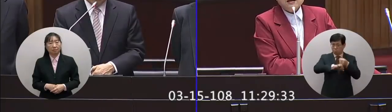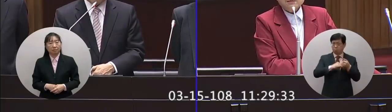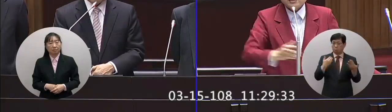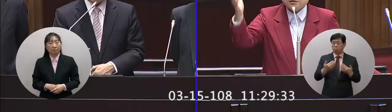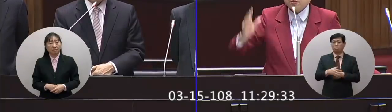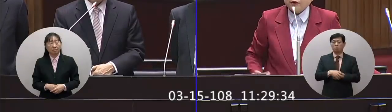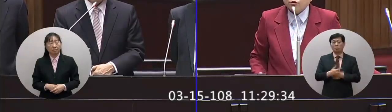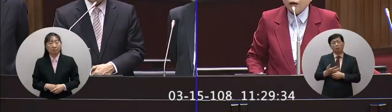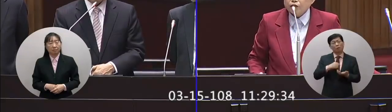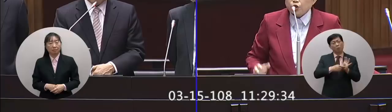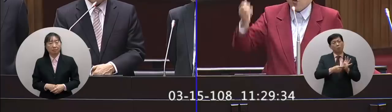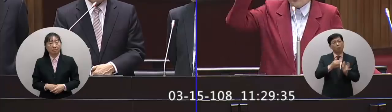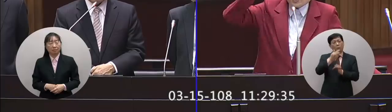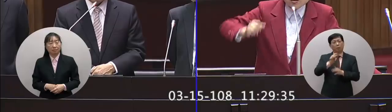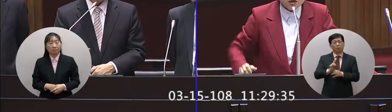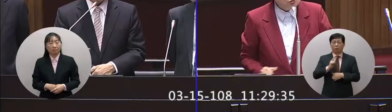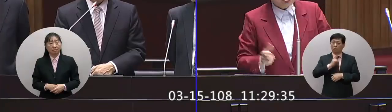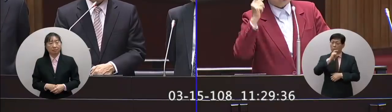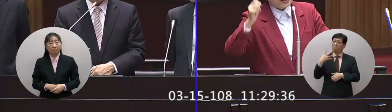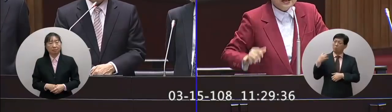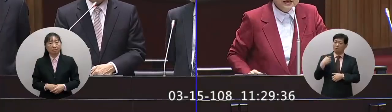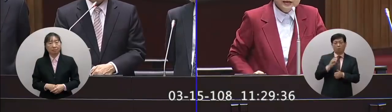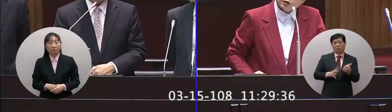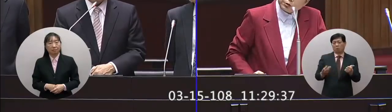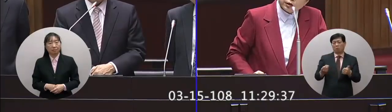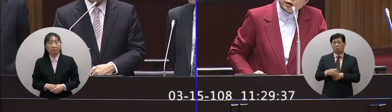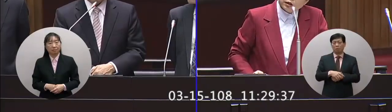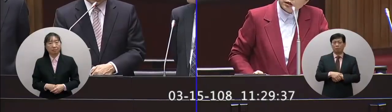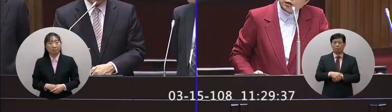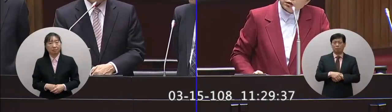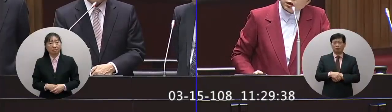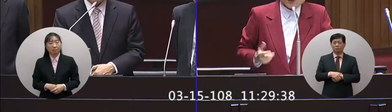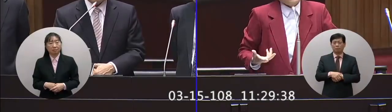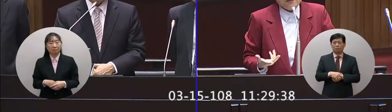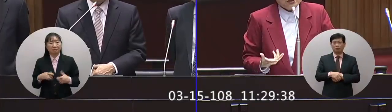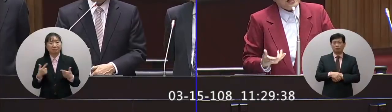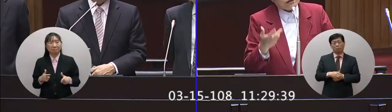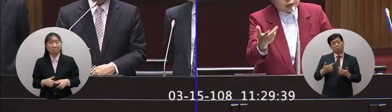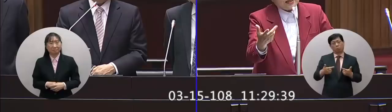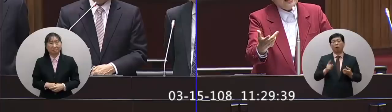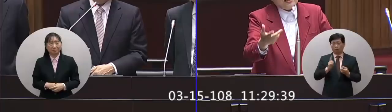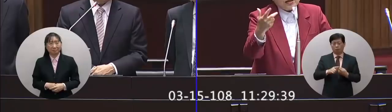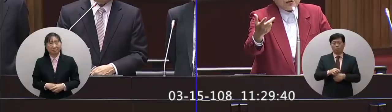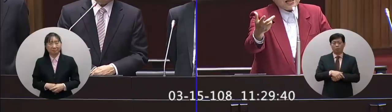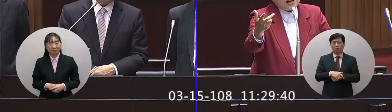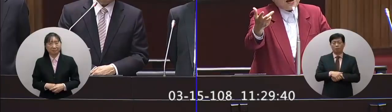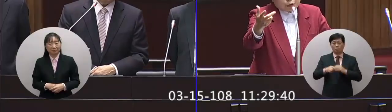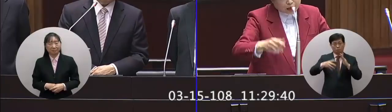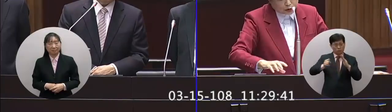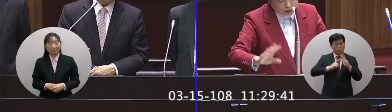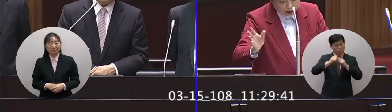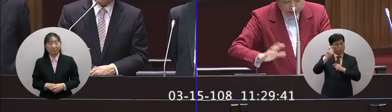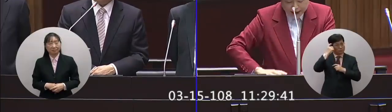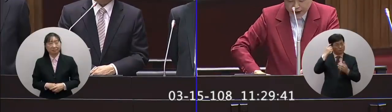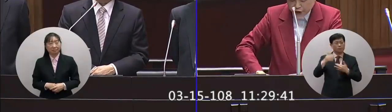制啊不然你怎麼做表率酒我造和無所謂是不是不是當然不是啊所以我想院長